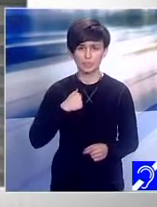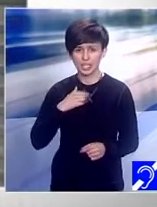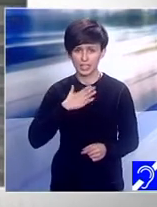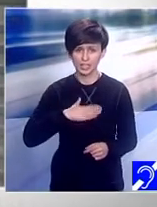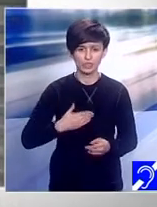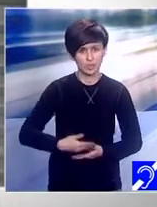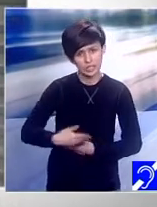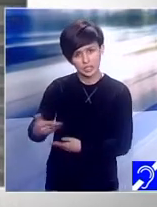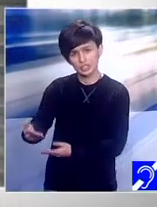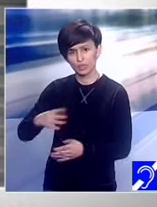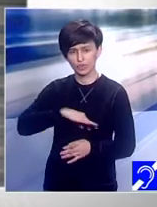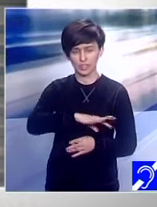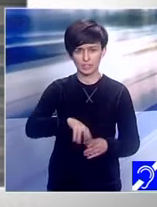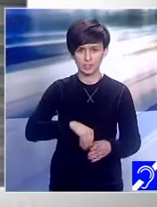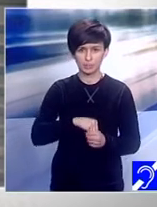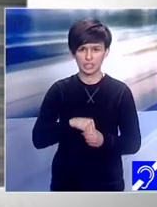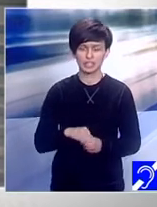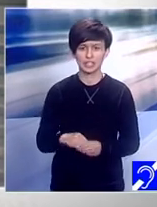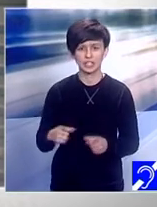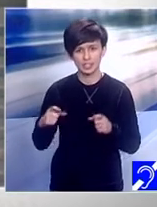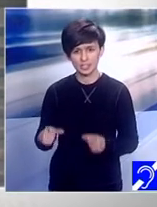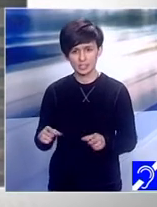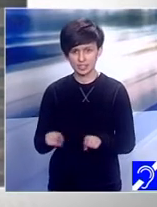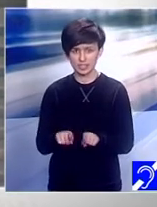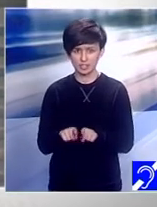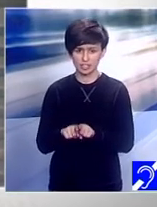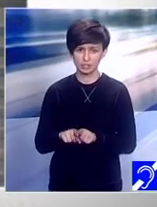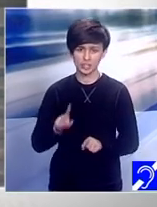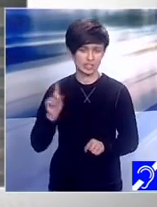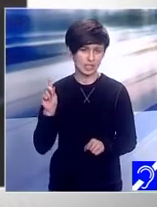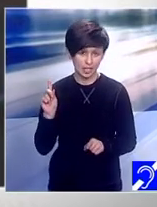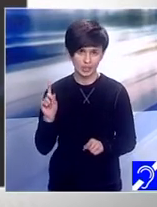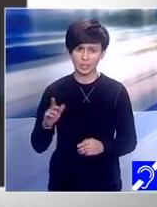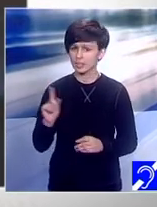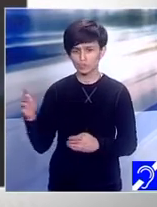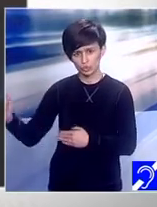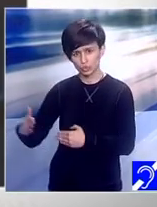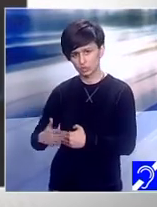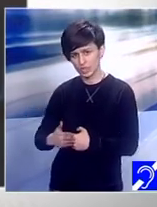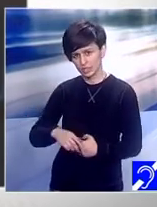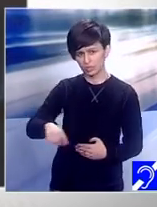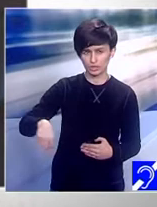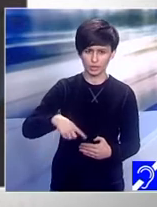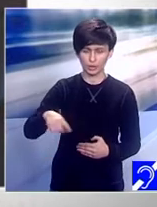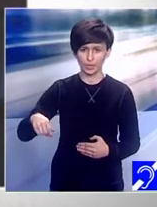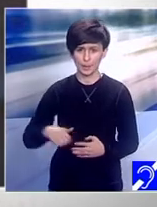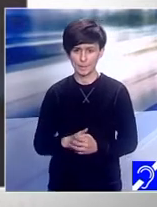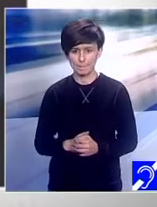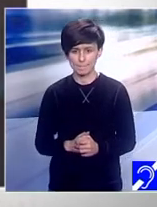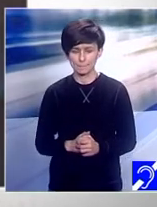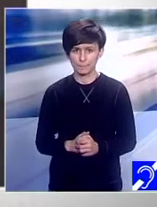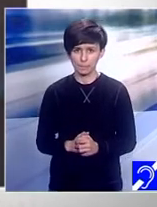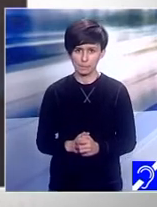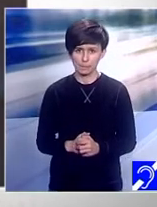aceeași situație cu tine, dar care nu sunt alături de noi în platou și care, așa cum spuneai, din frică, din teamă,